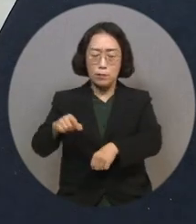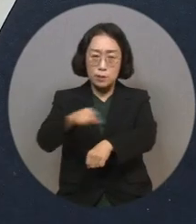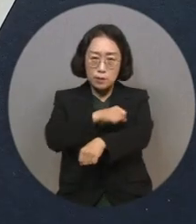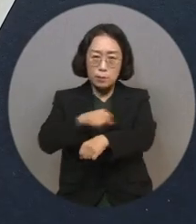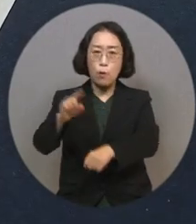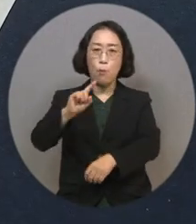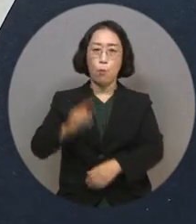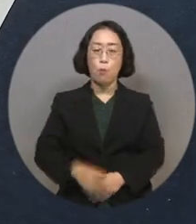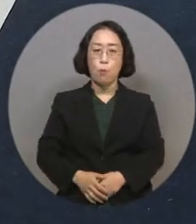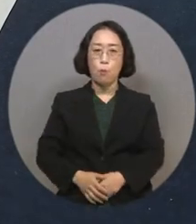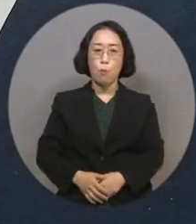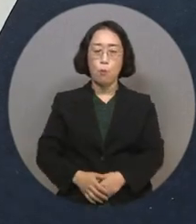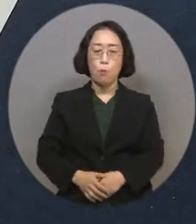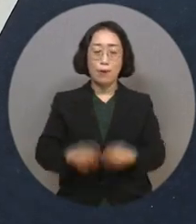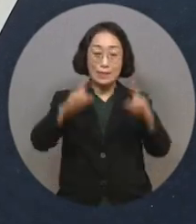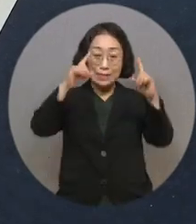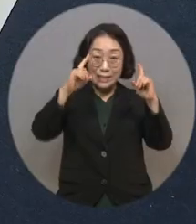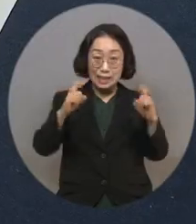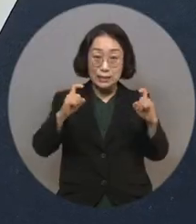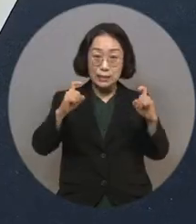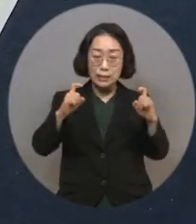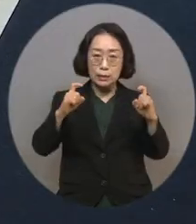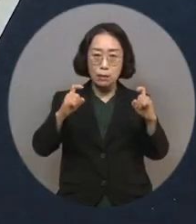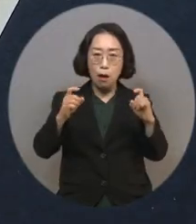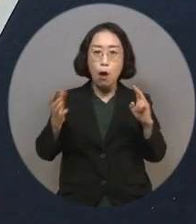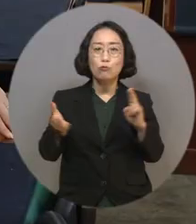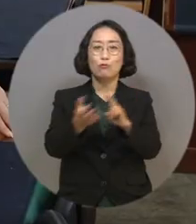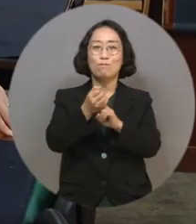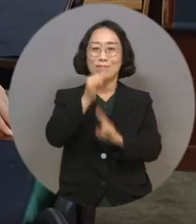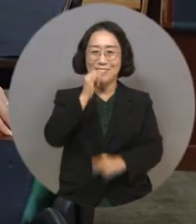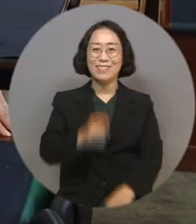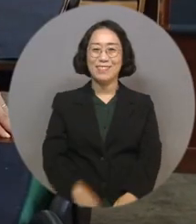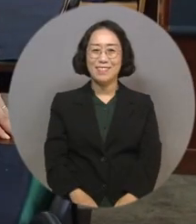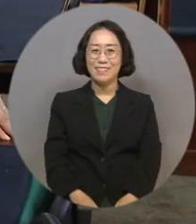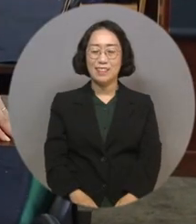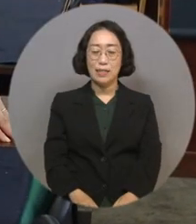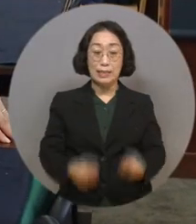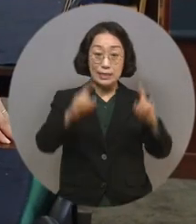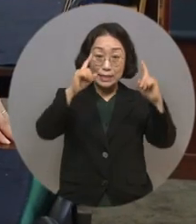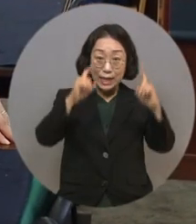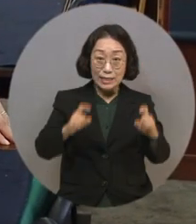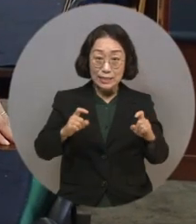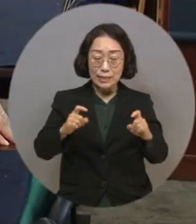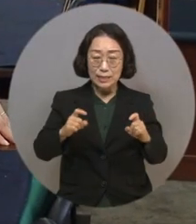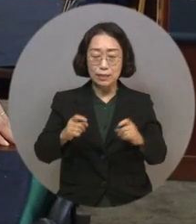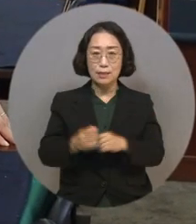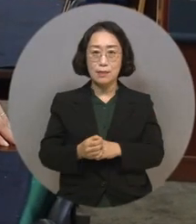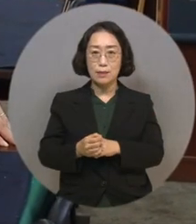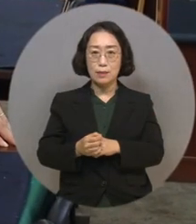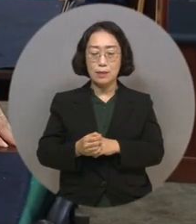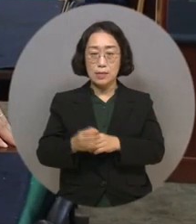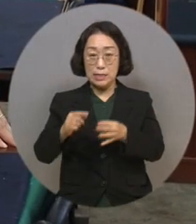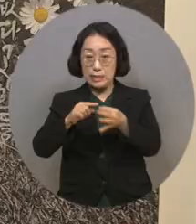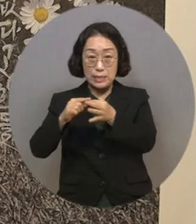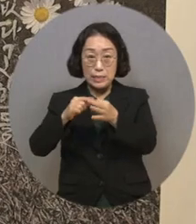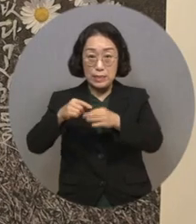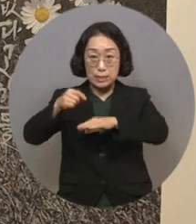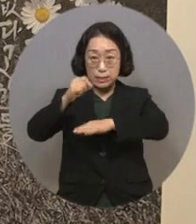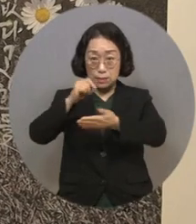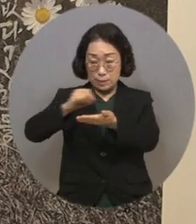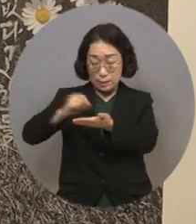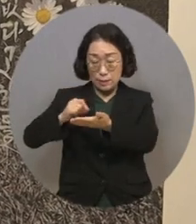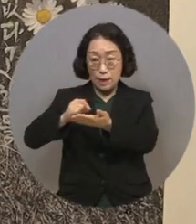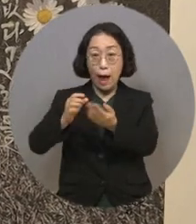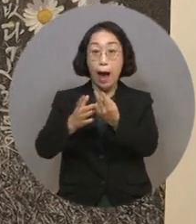점은 사진이 숨을 죽이고 있다는 것입니다. 사진과 캘리그라피가 함께하지만 그